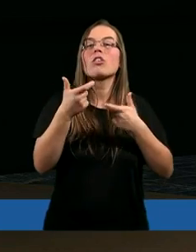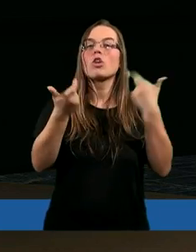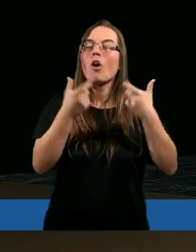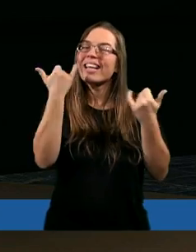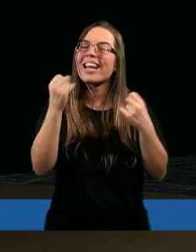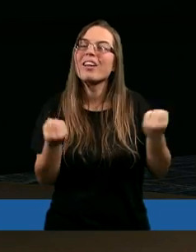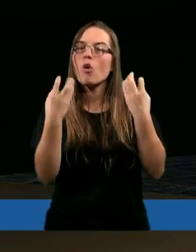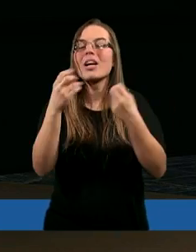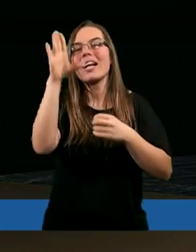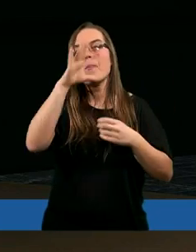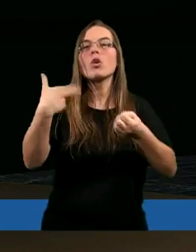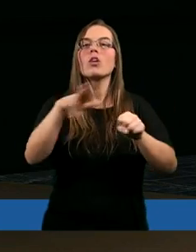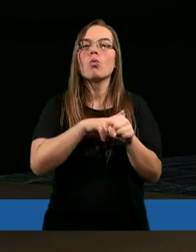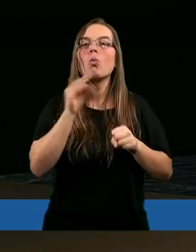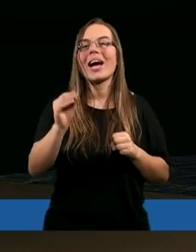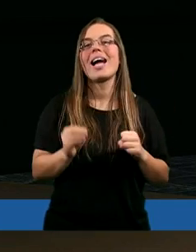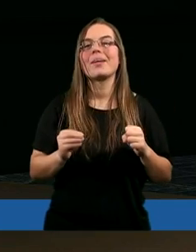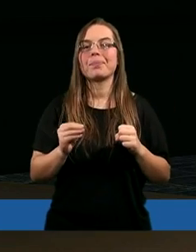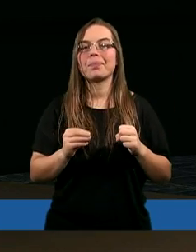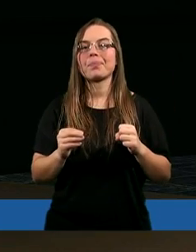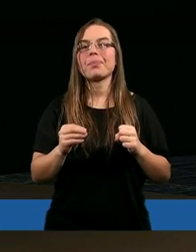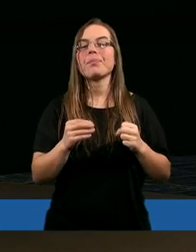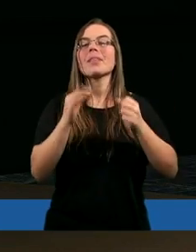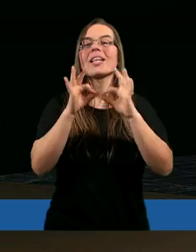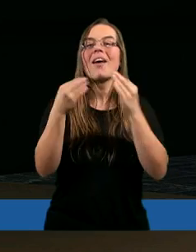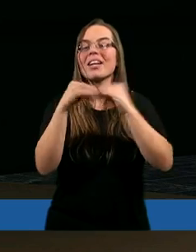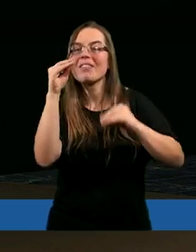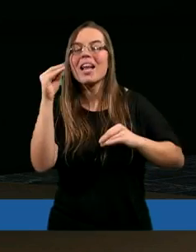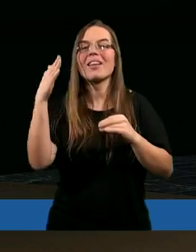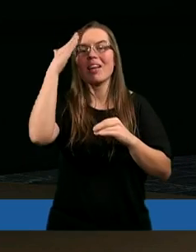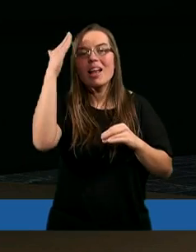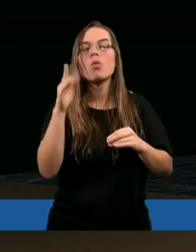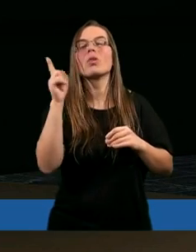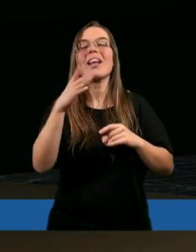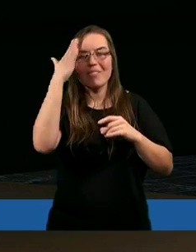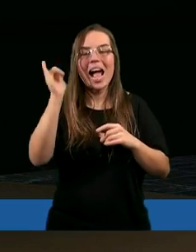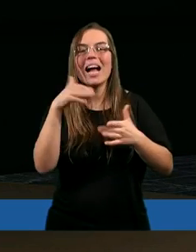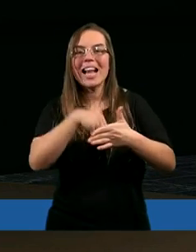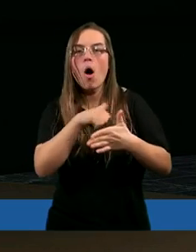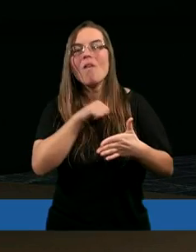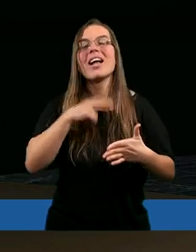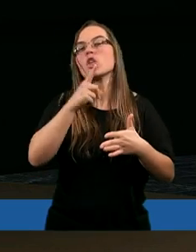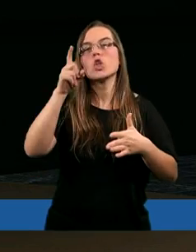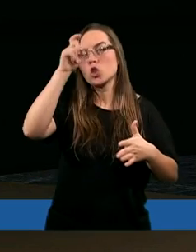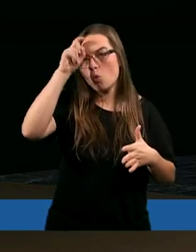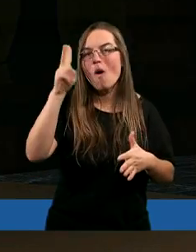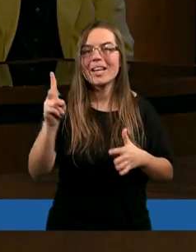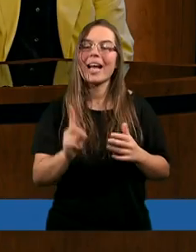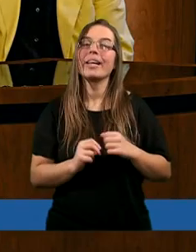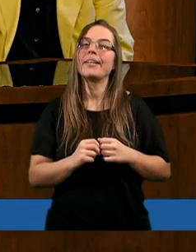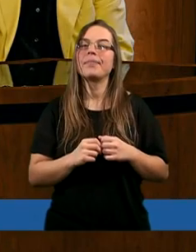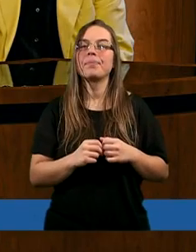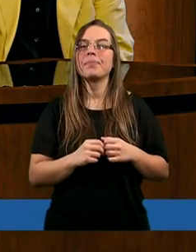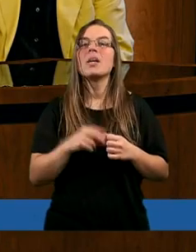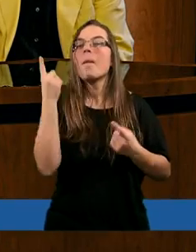inne stworzenia Boże, które no więcej czasami wiedzą, wiedzą jak się zachować niż człowiek, tak? To jest też